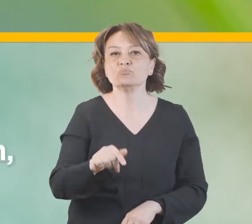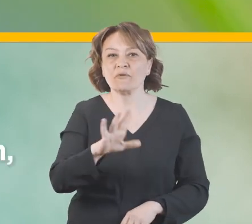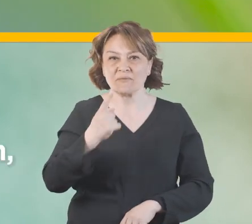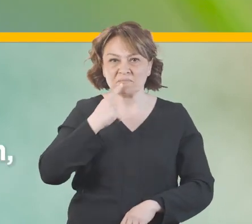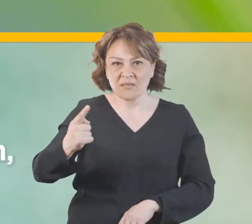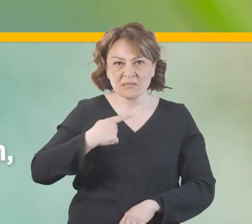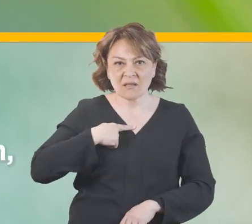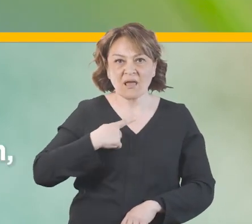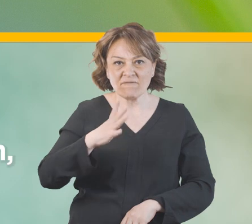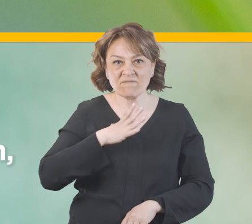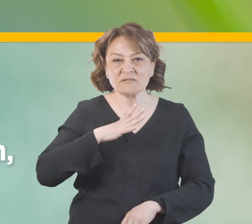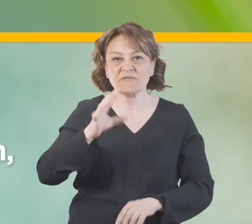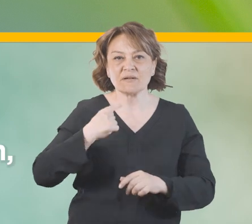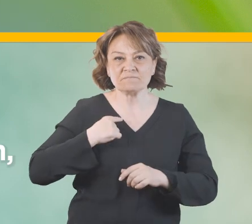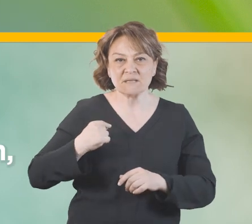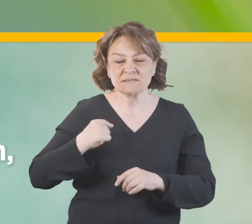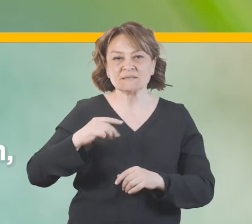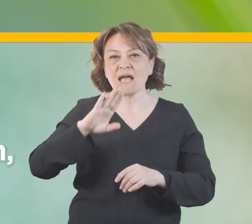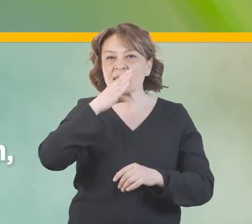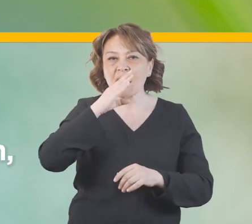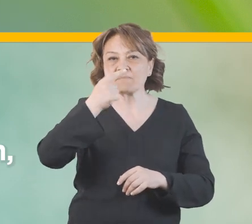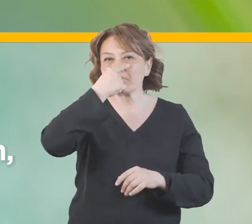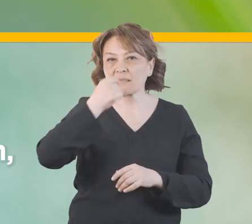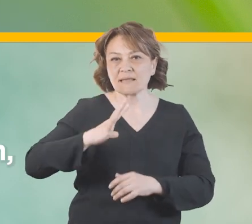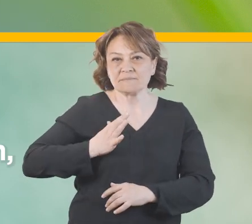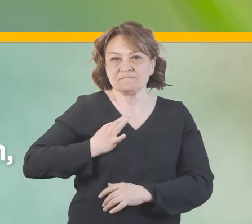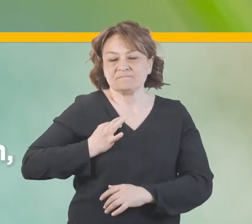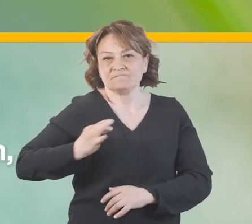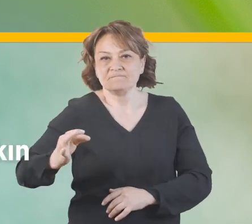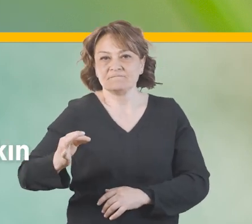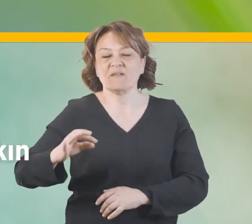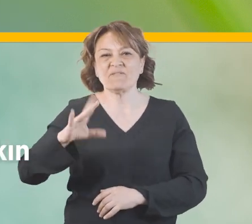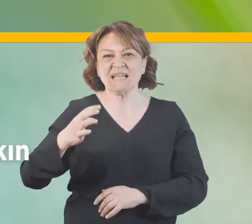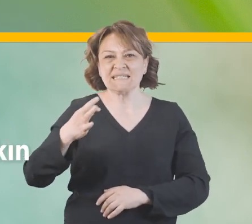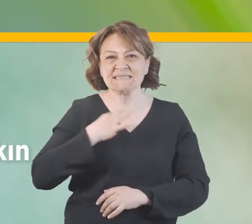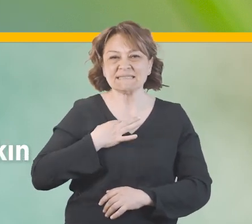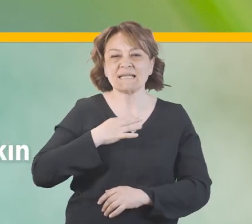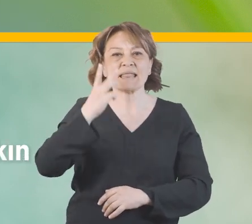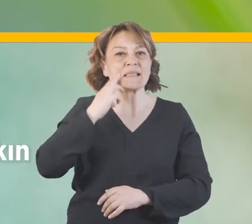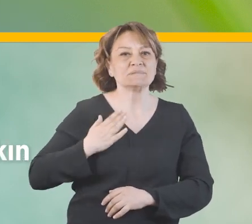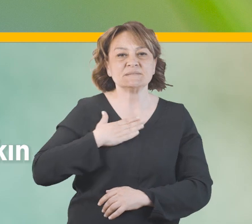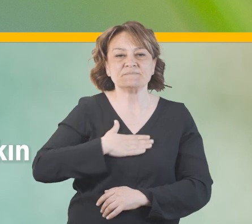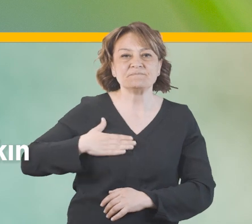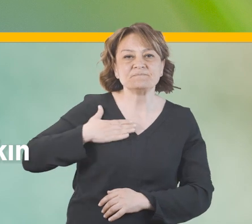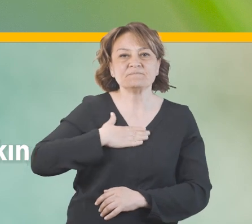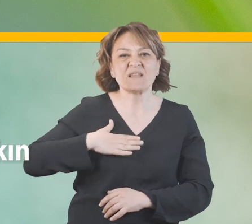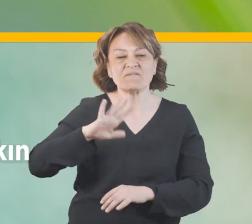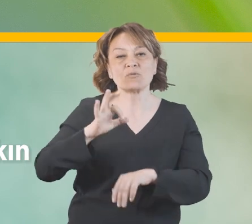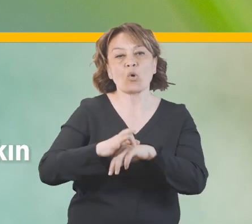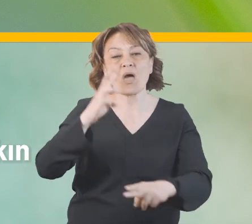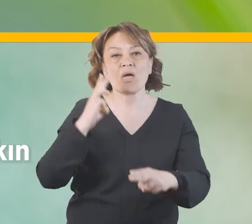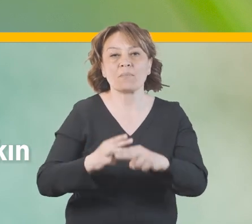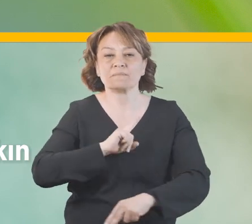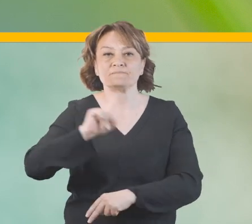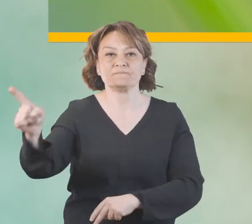Vücuda kene yapışmışsa ya pens, eldiven, kağıt mendil kullanılarak çıkarılmalı ve ısırılan bölge temizlenmeli ya da en yakın